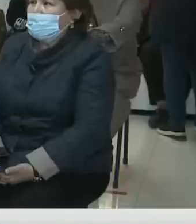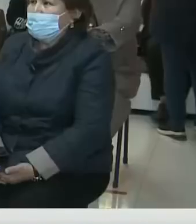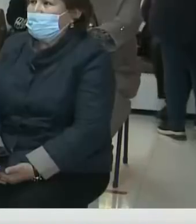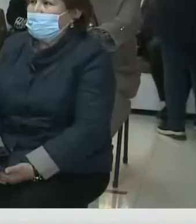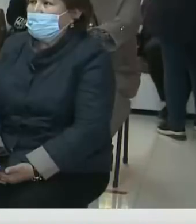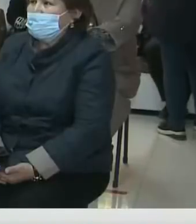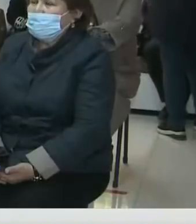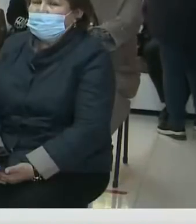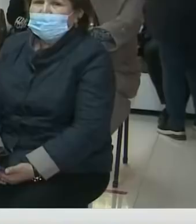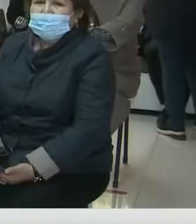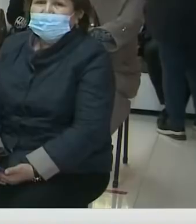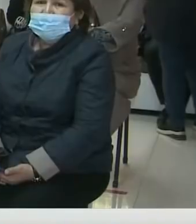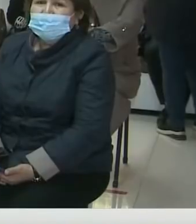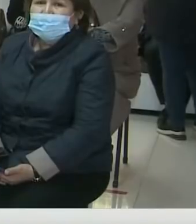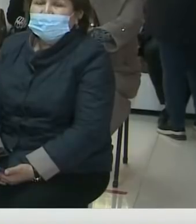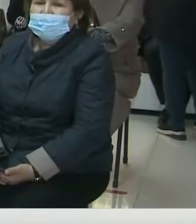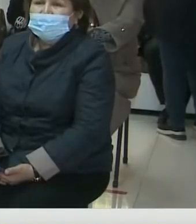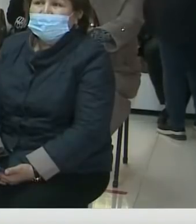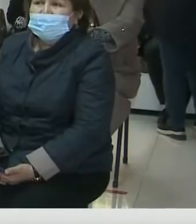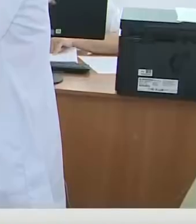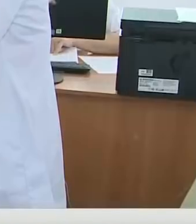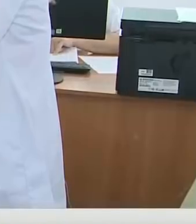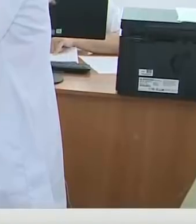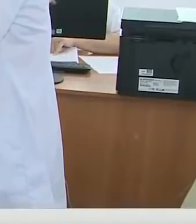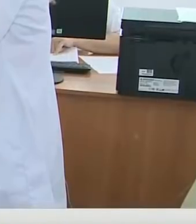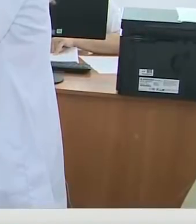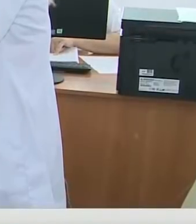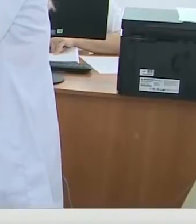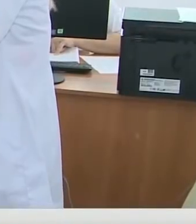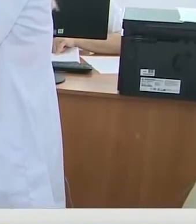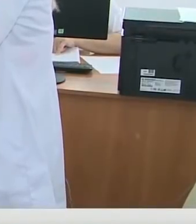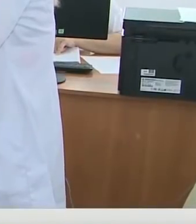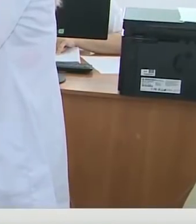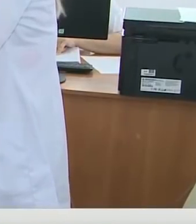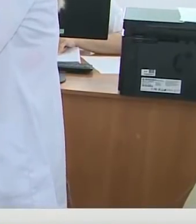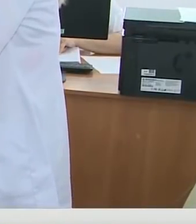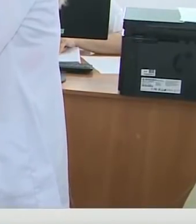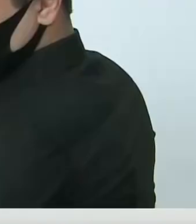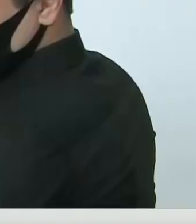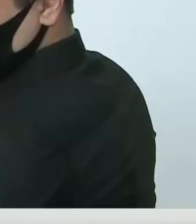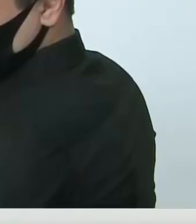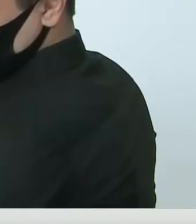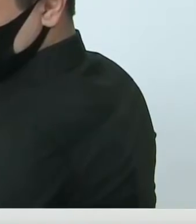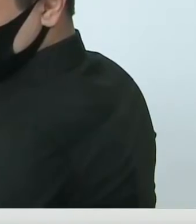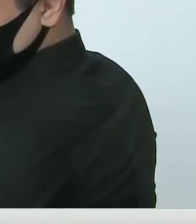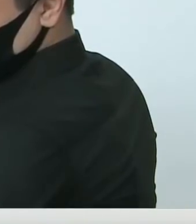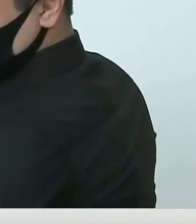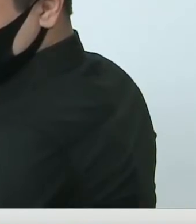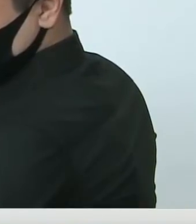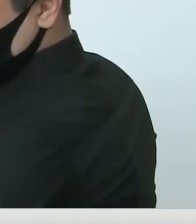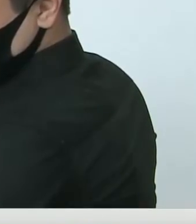случаев заражения. Напомню, кампания по добровольной вакцинации от коронавируса стартовала в Казахстане в феврале.